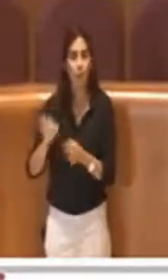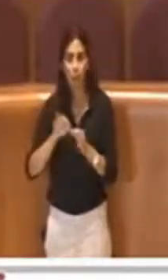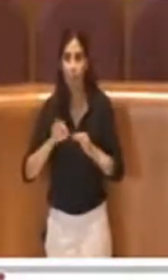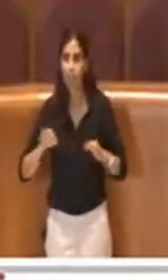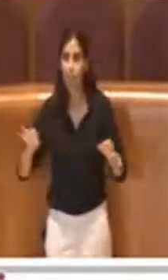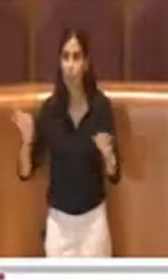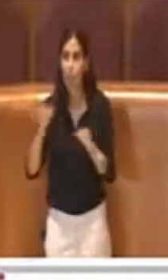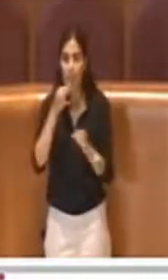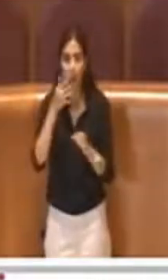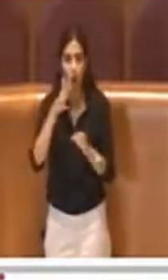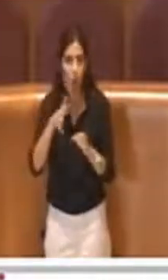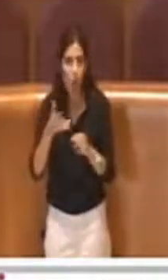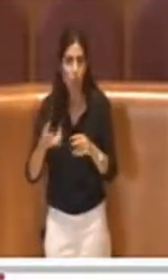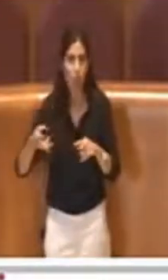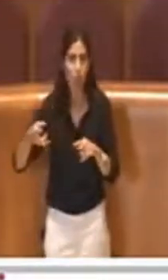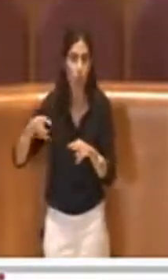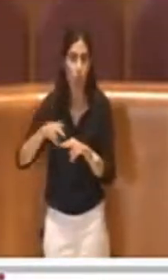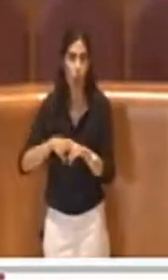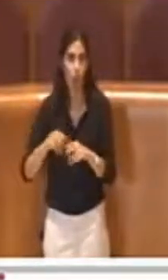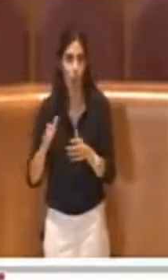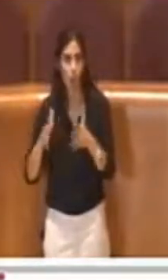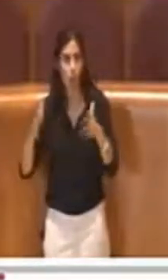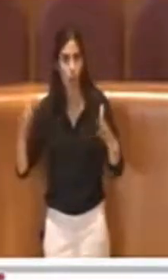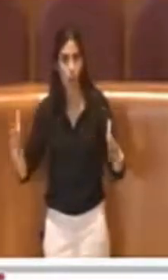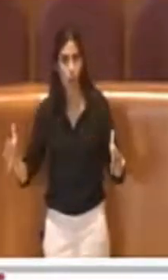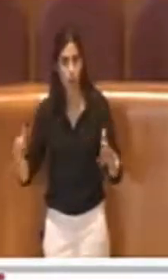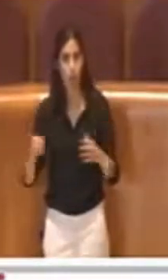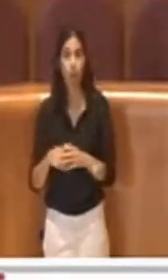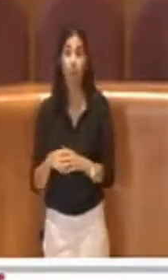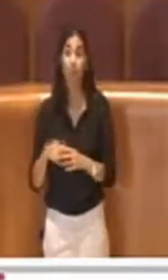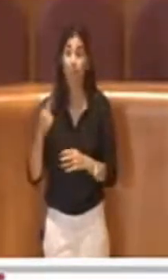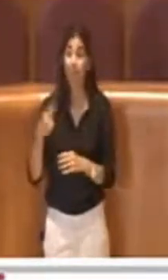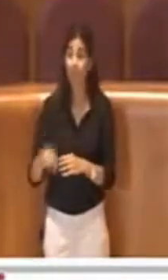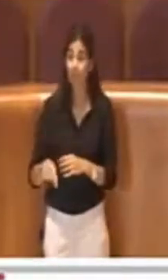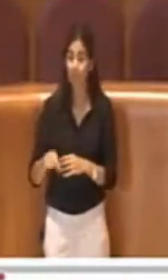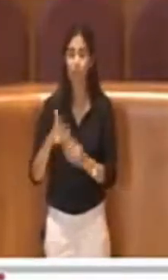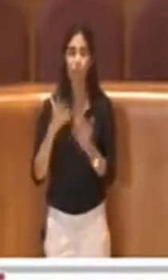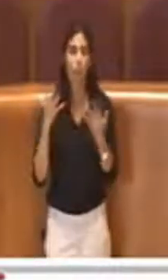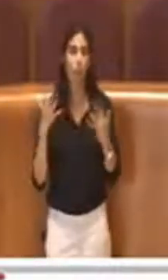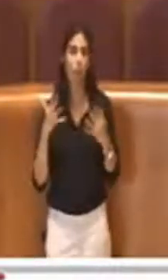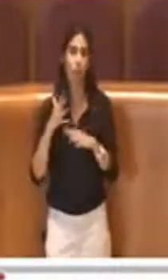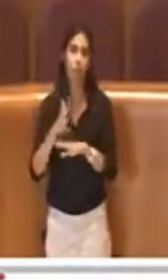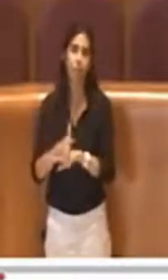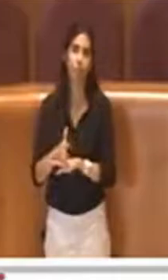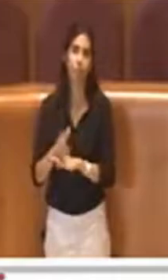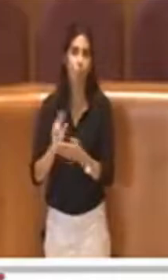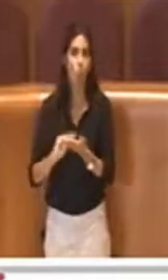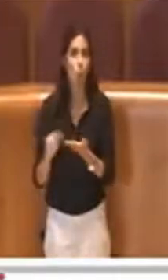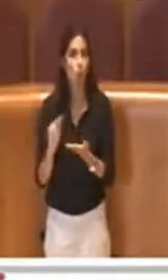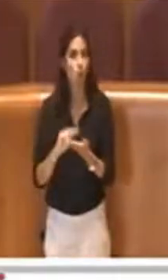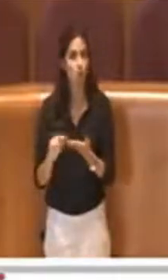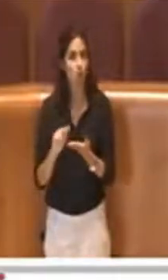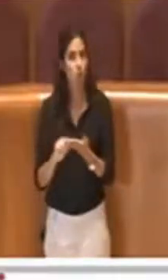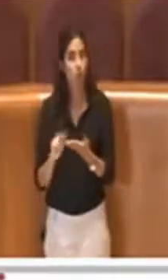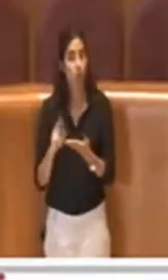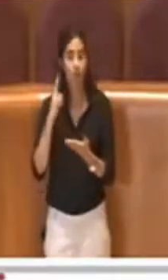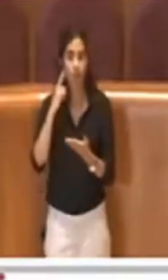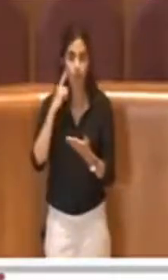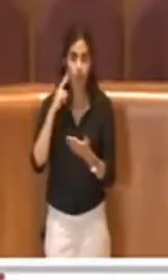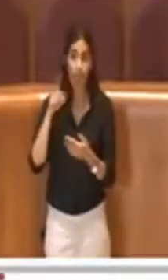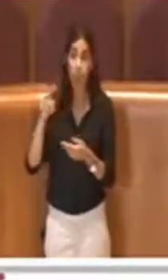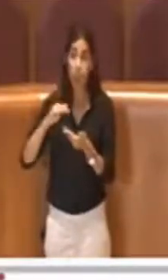effettivo. Su questo chiaramente sono intervenuti gli uffici, ricordiamolo la società ha presentato